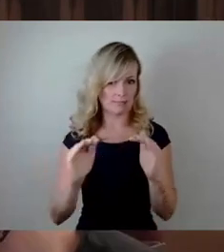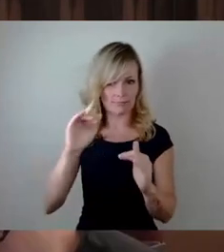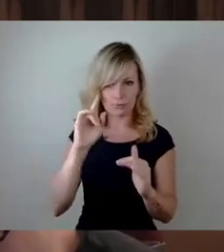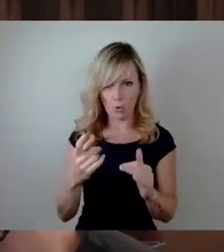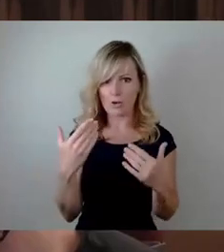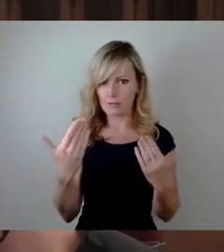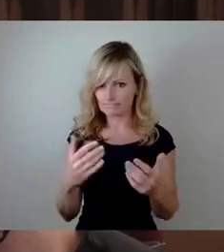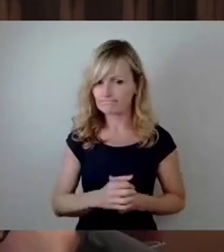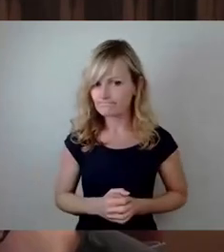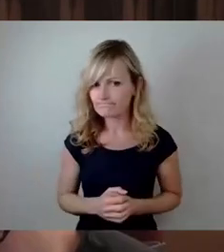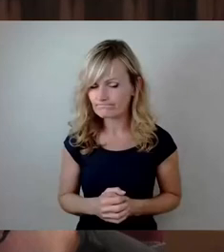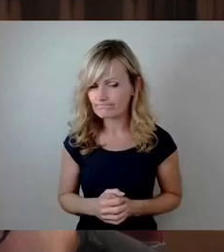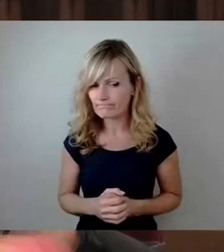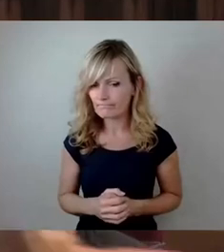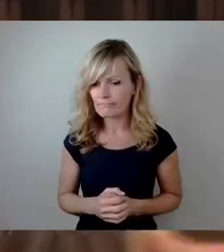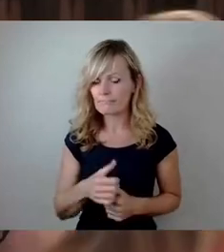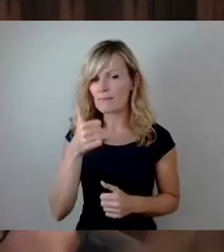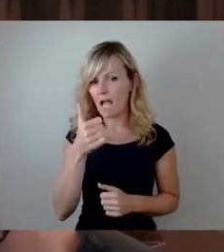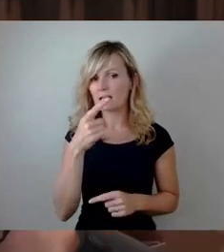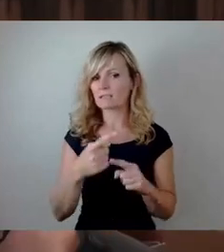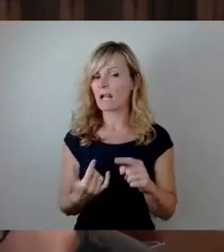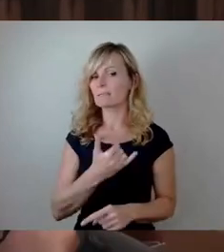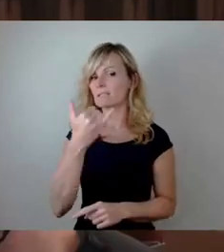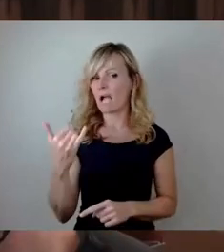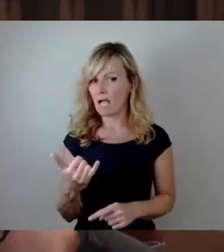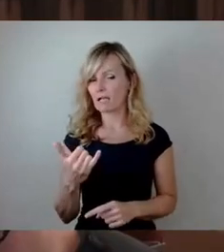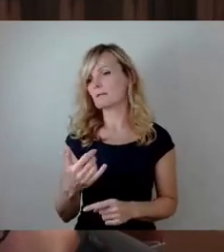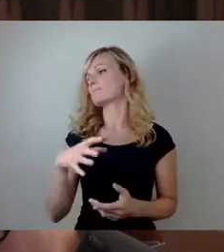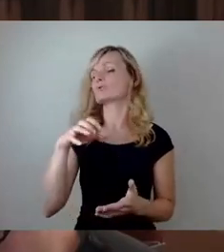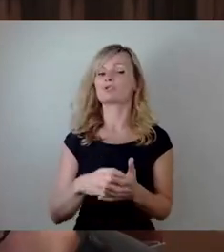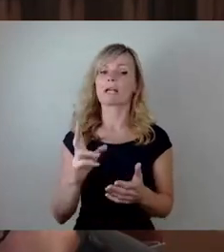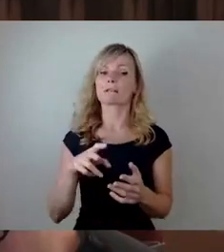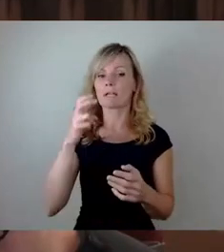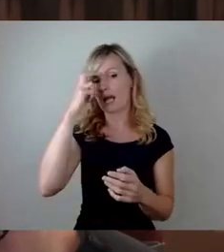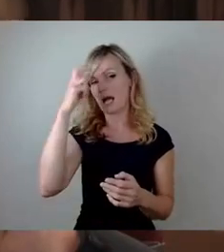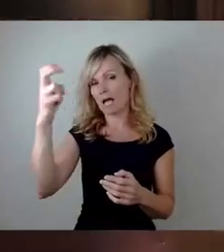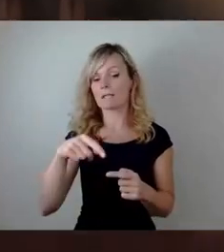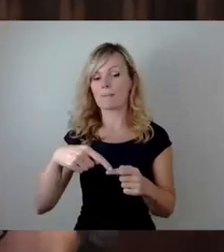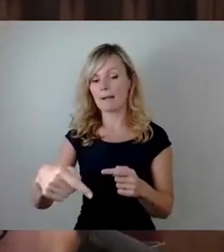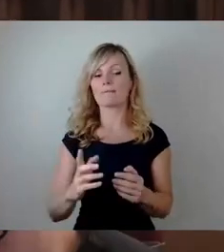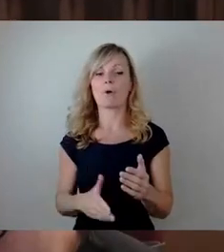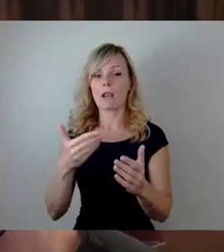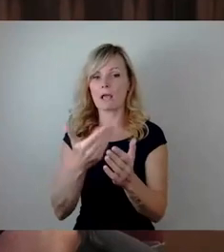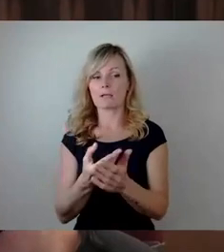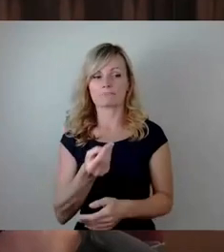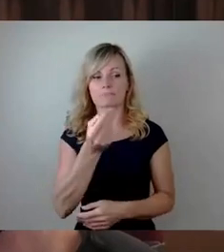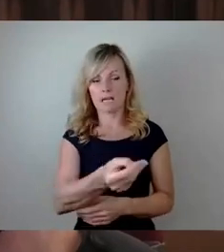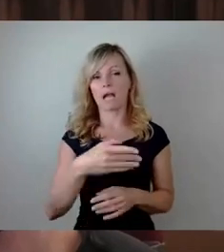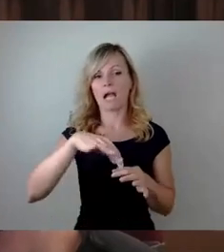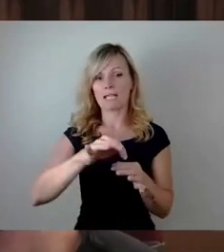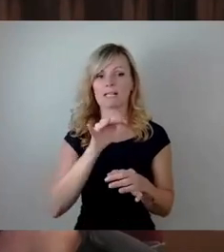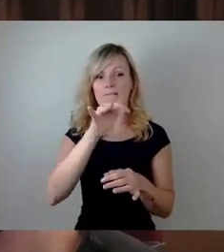eben nach anderthalb Jahren den Stadtrat oder es wird jetzt den Stadtrat eine Vorlage erreichen, die in Einzelfällen entstehende Nachteile